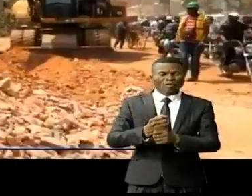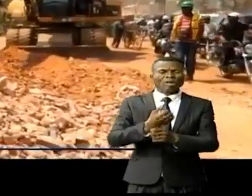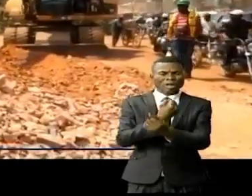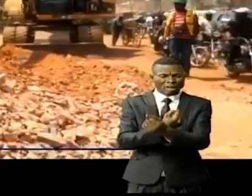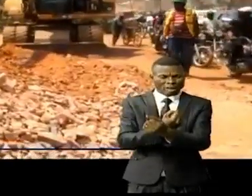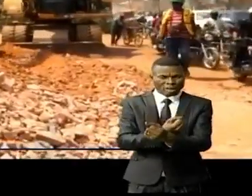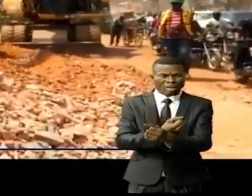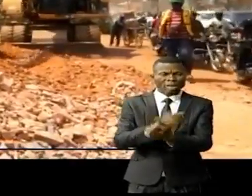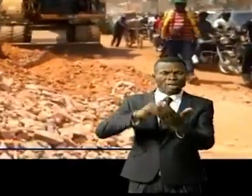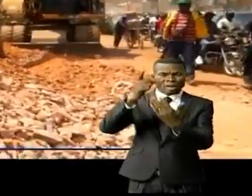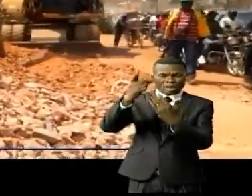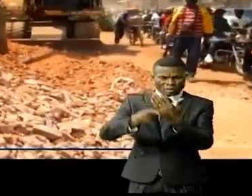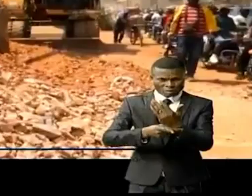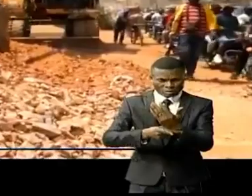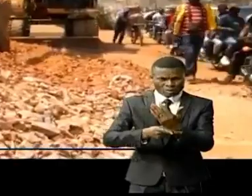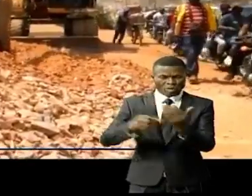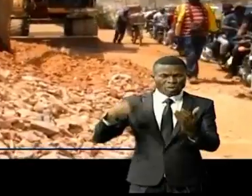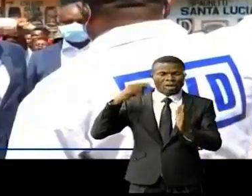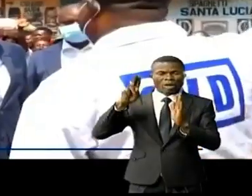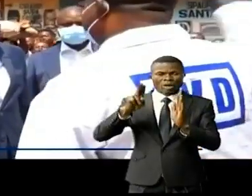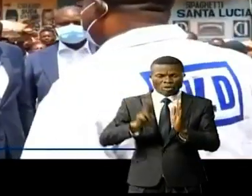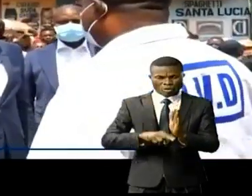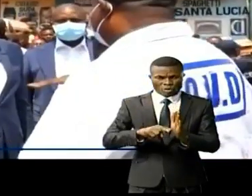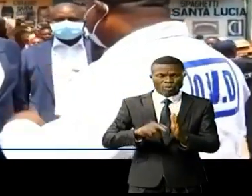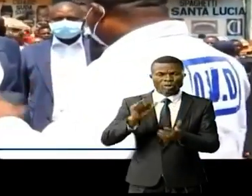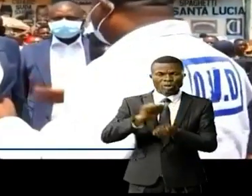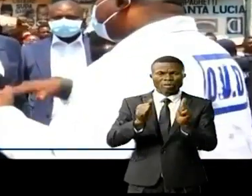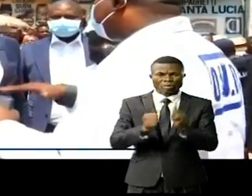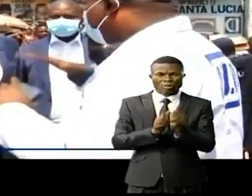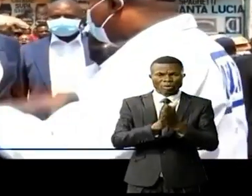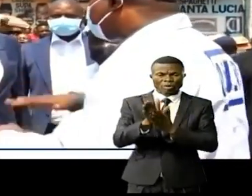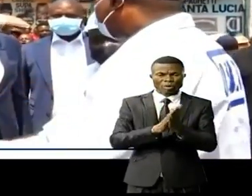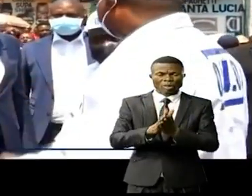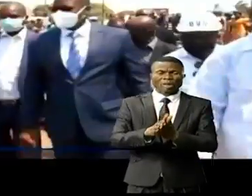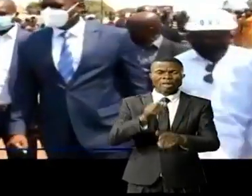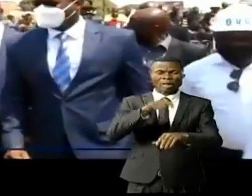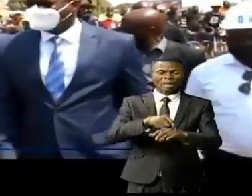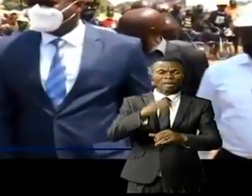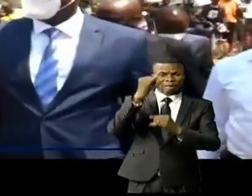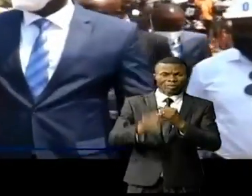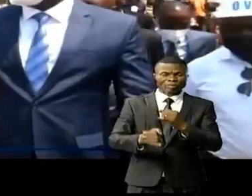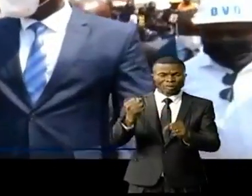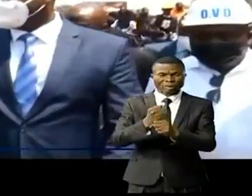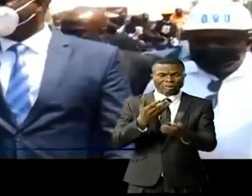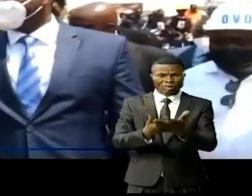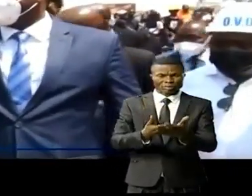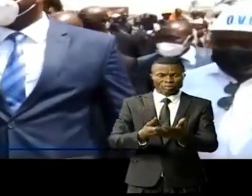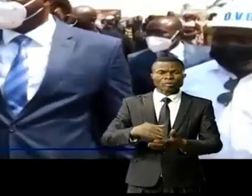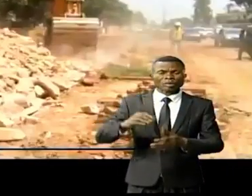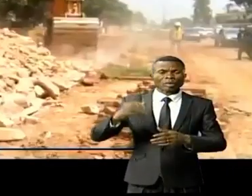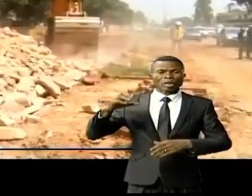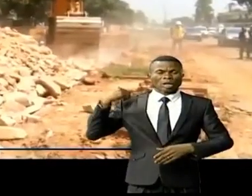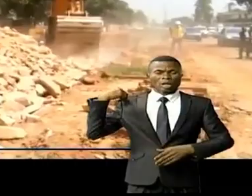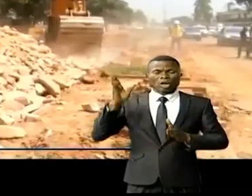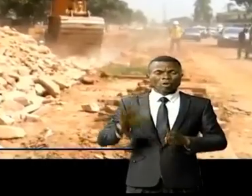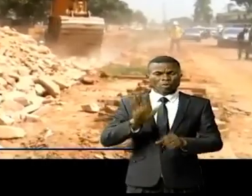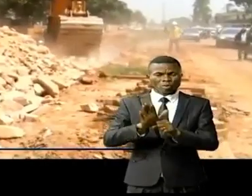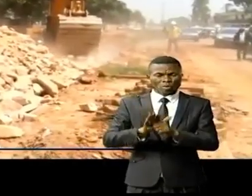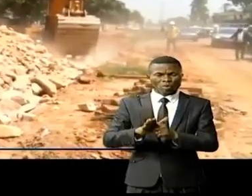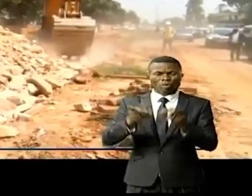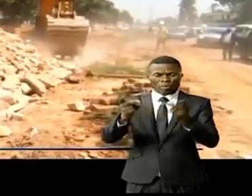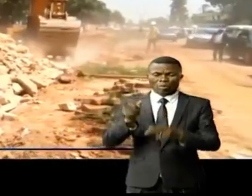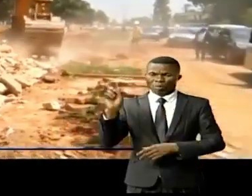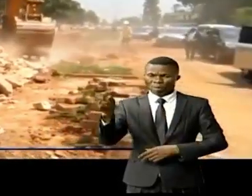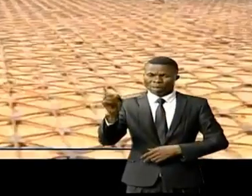le planning de son gouvernement en ce qui concerne leur durée. Jacques Kéboulakatoué est passé à plusieurs endroits où les travaux sont